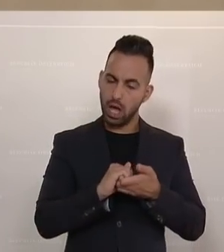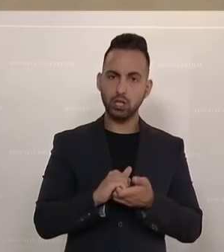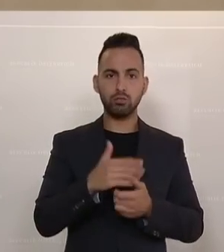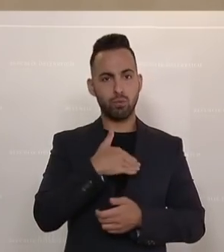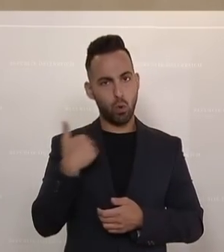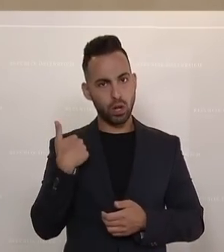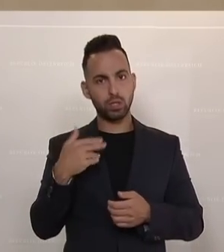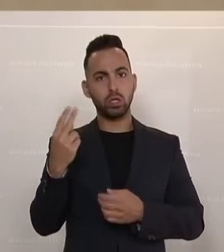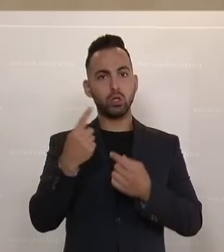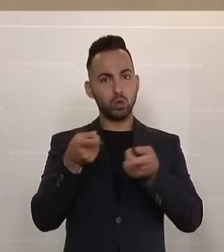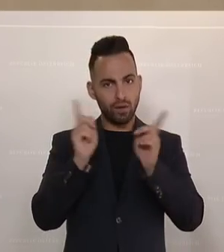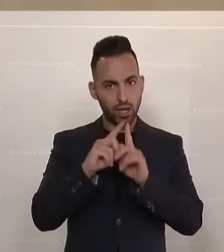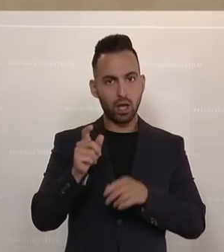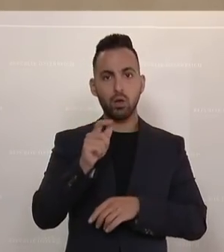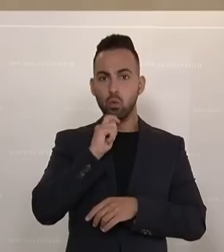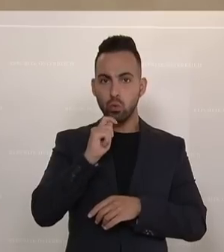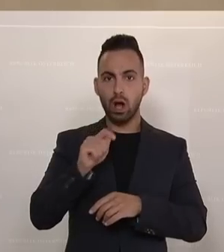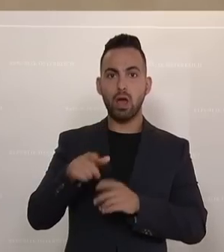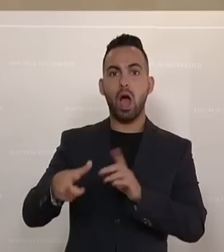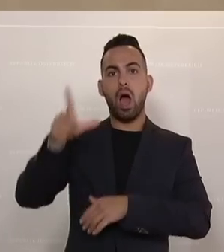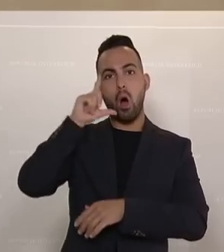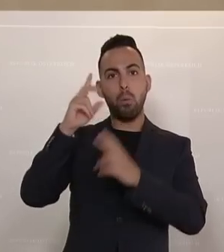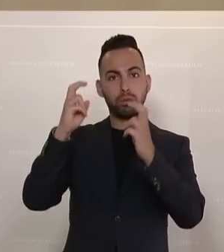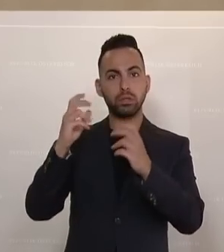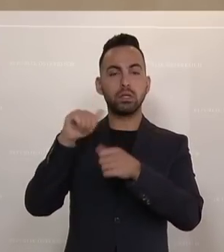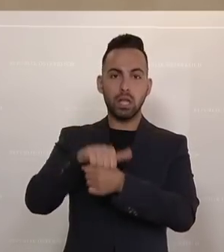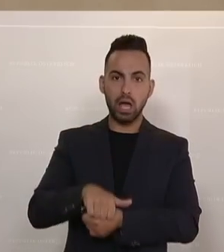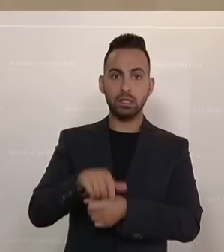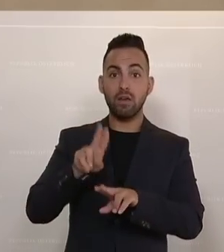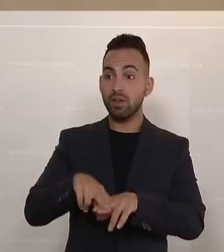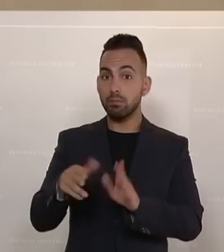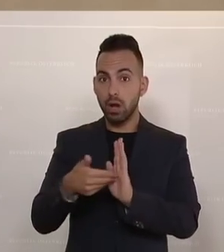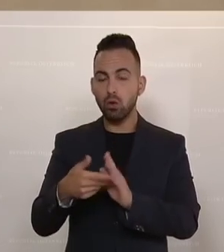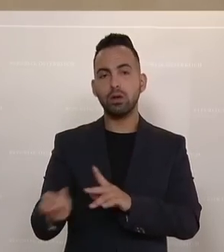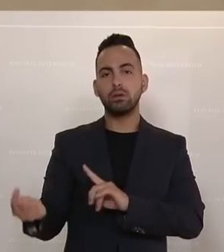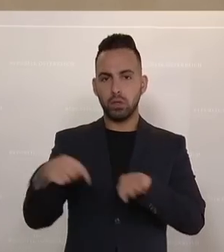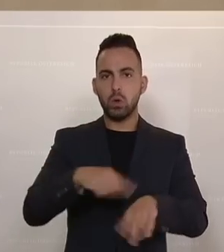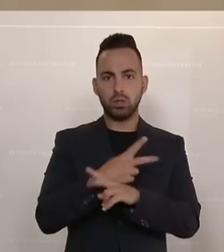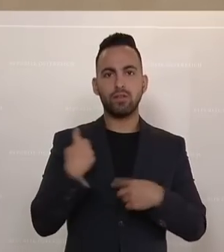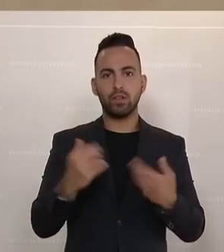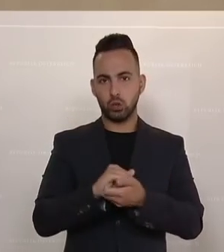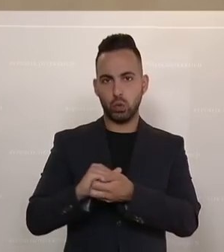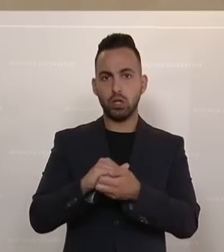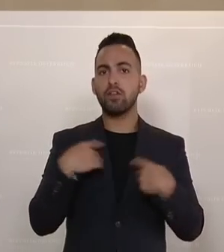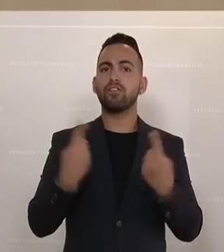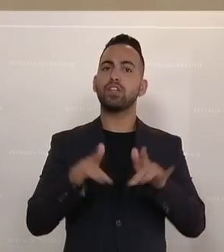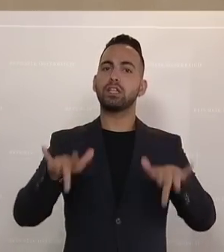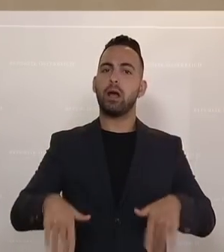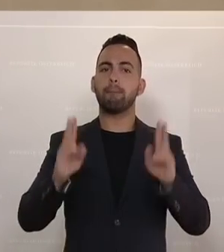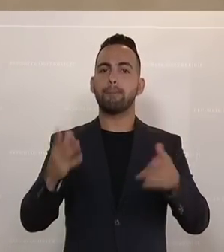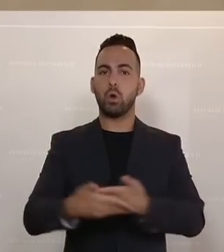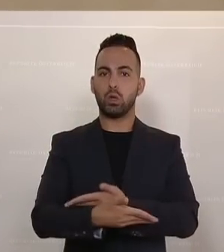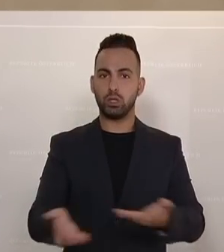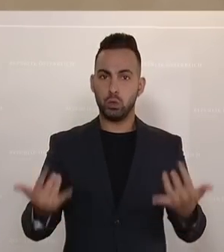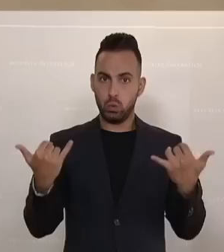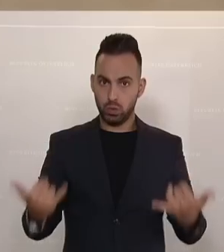Polen, Slowakei, Ungarn, die die Hauptlast tragen werden. Und wenn es notwendig ist, sind wir dann in Österreich solidarisch. Ja, wir haben es ja. Und jetzt haben wir natürlich